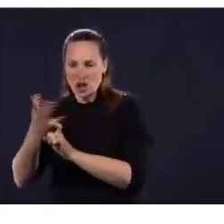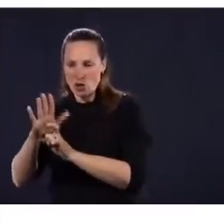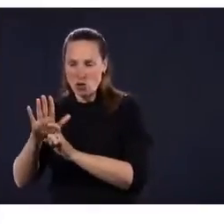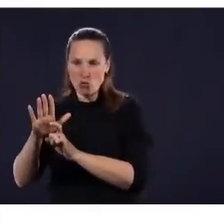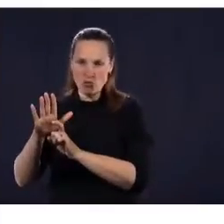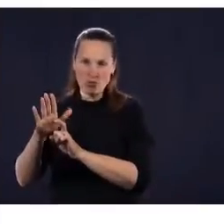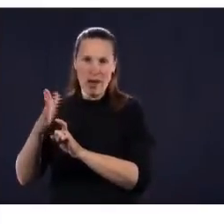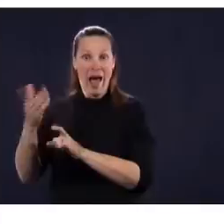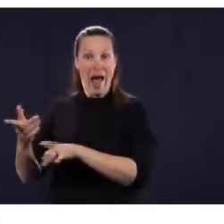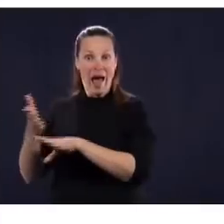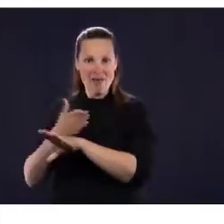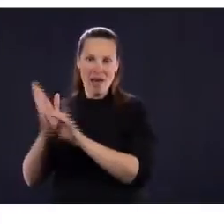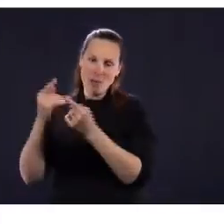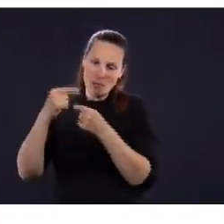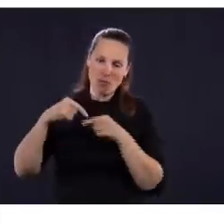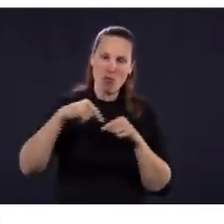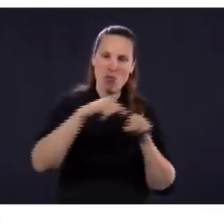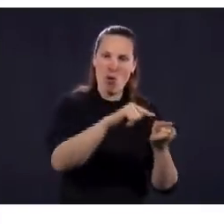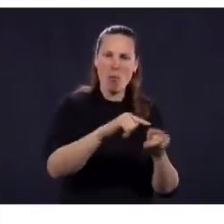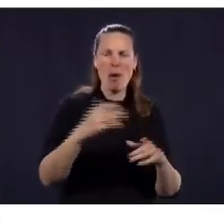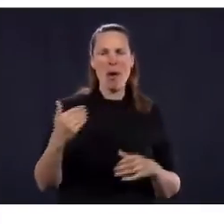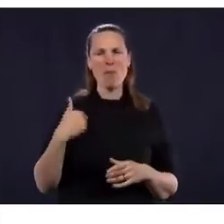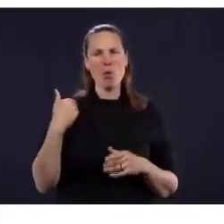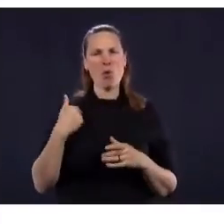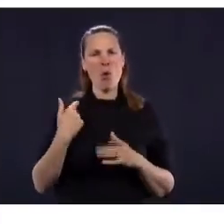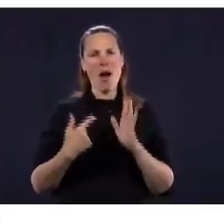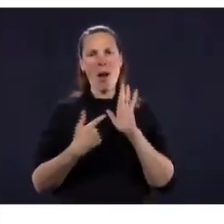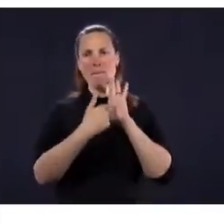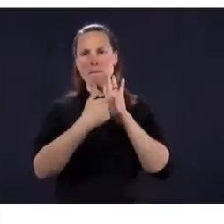situation est sous contrôle partout.